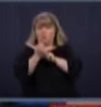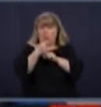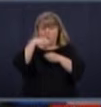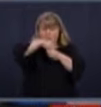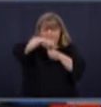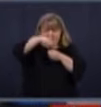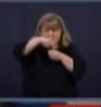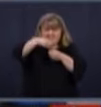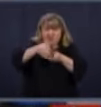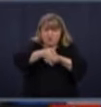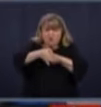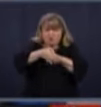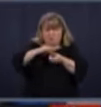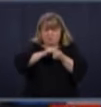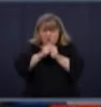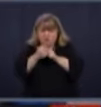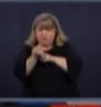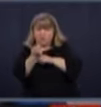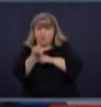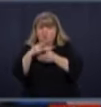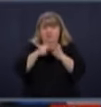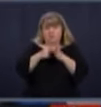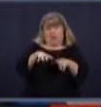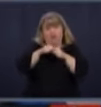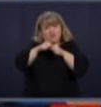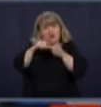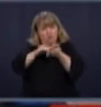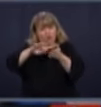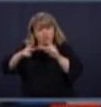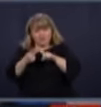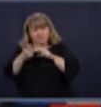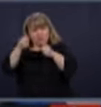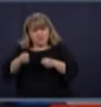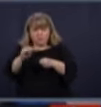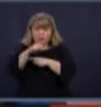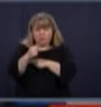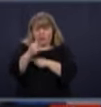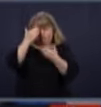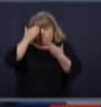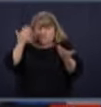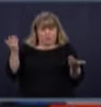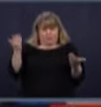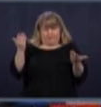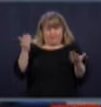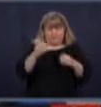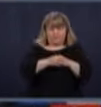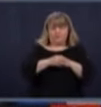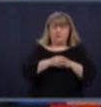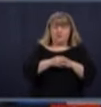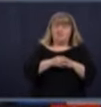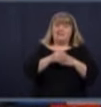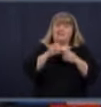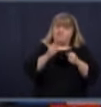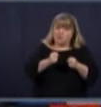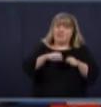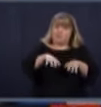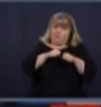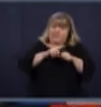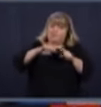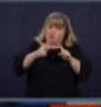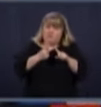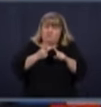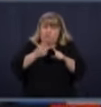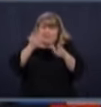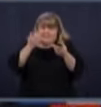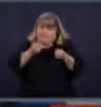ou pas? La question de la réinfection, actuellement, c'est peut-être possible, mais on pense plutôt que c'est associé au fait que